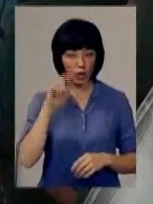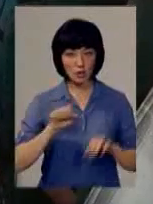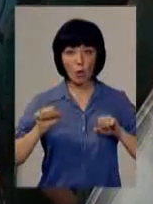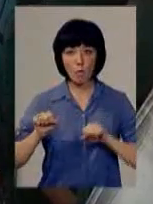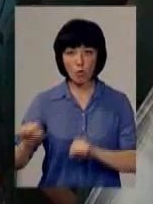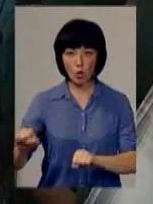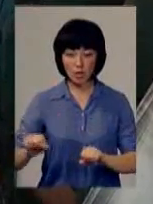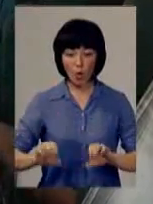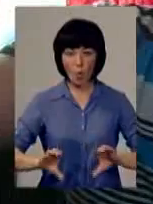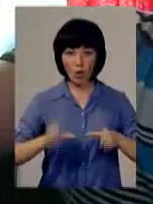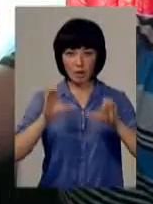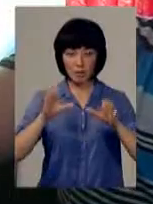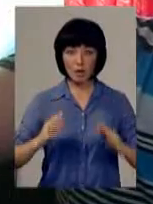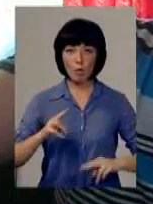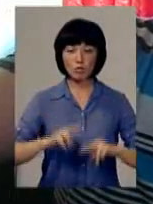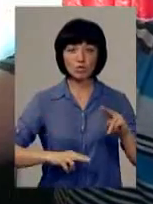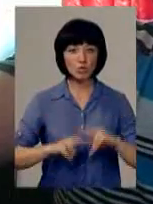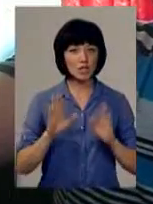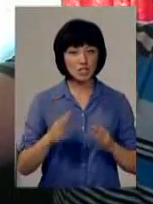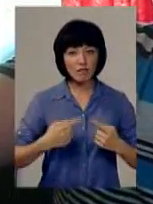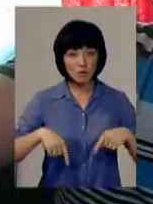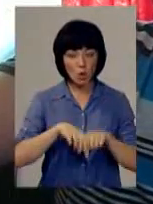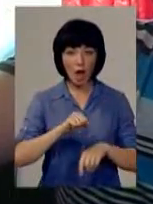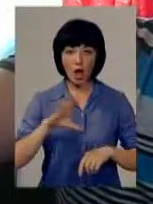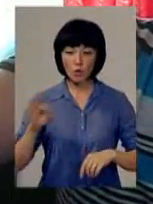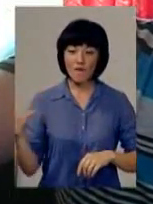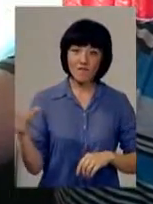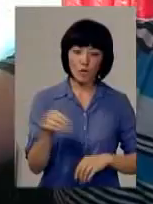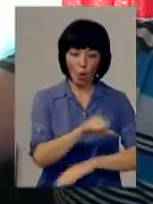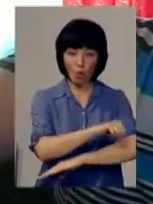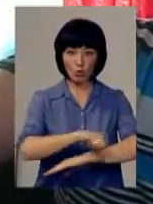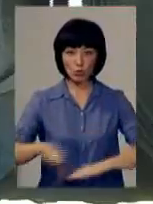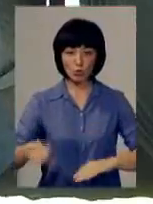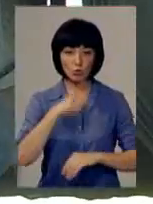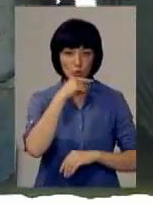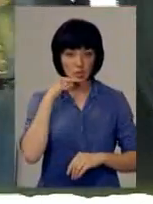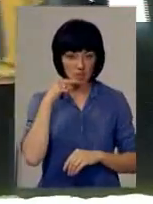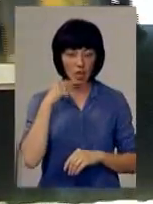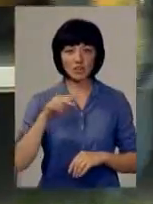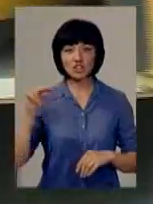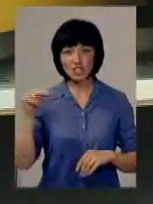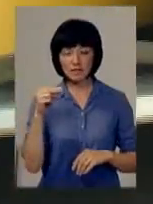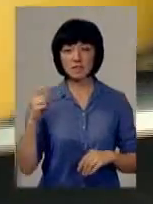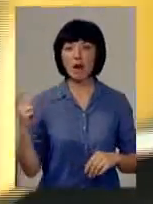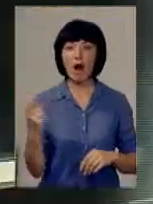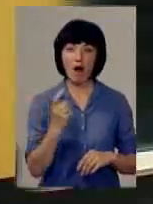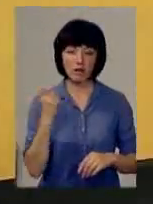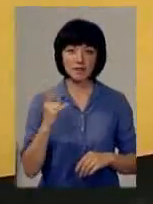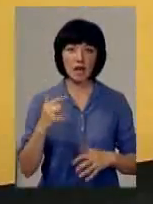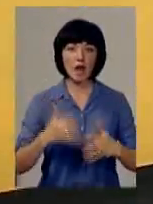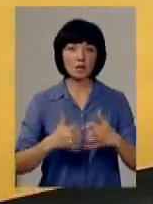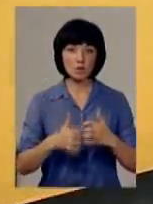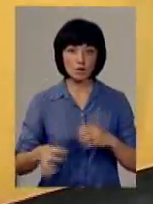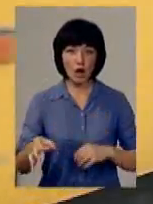Оборонні укріплення зараз будують не лише у зоні АТО, а й вздовж всього кордону з Росією. У Чернігівській, Харківській та